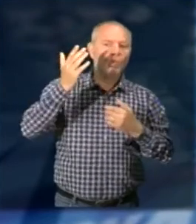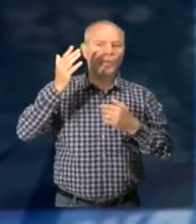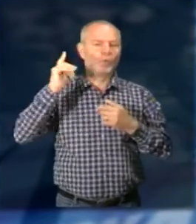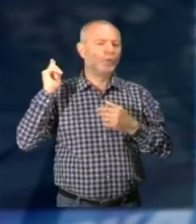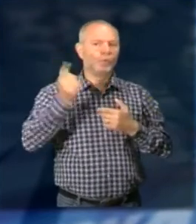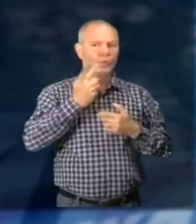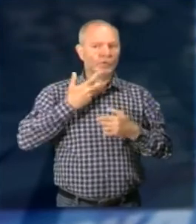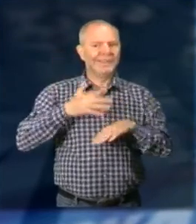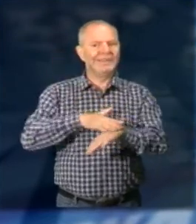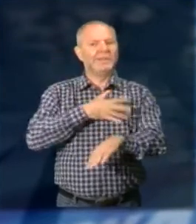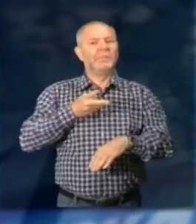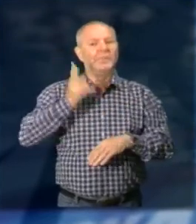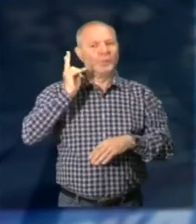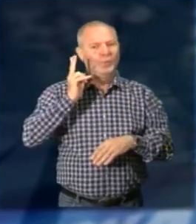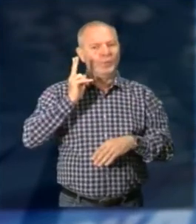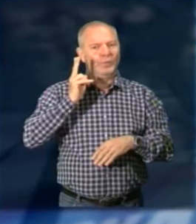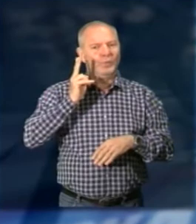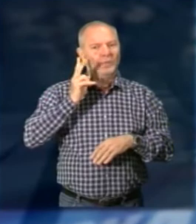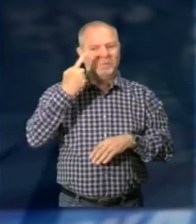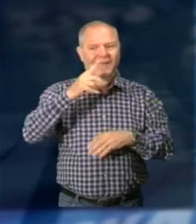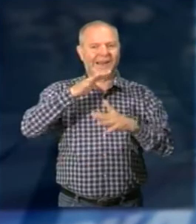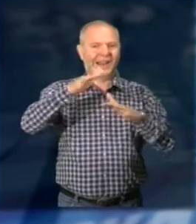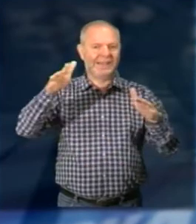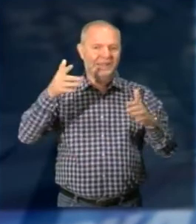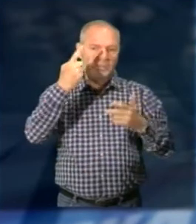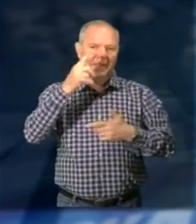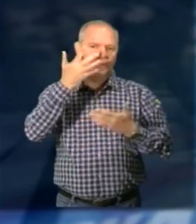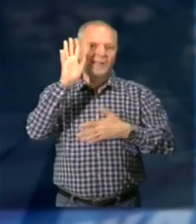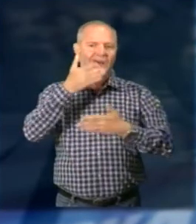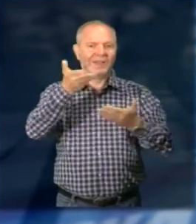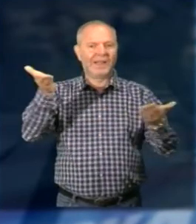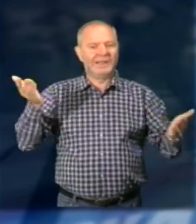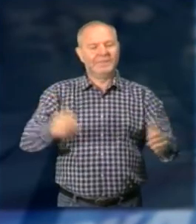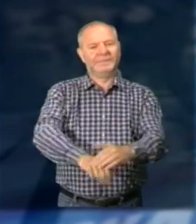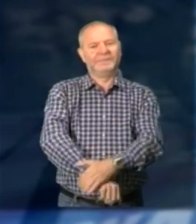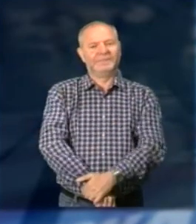sensibilità, una responsabilità nei confronti degli altri Che è di tutto rispetto